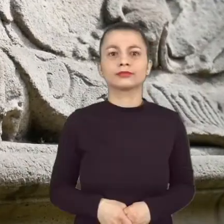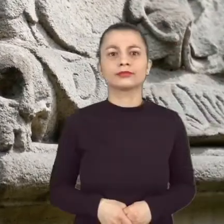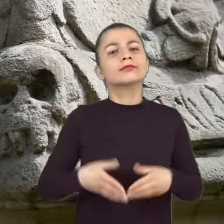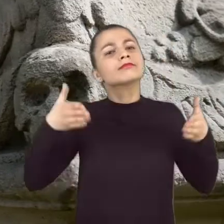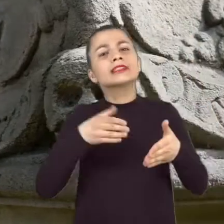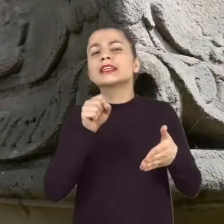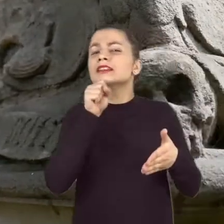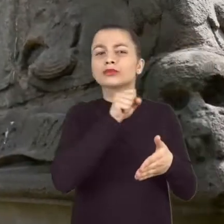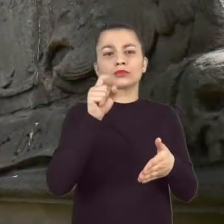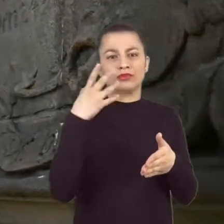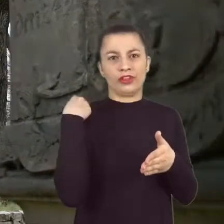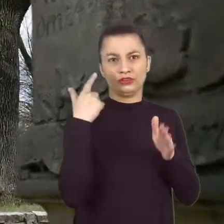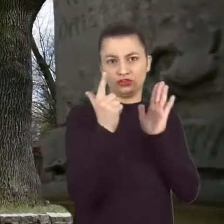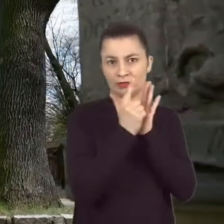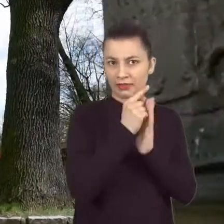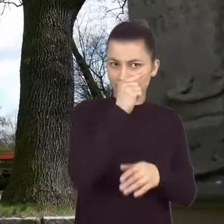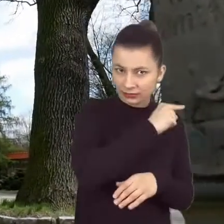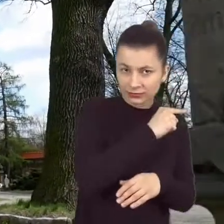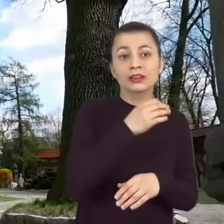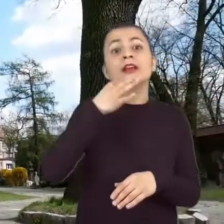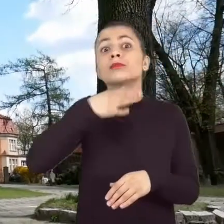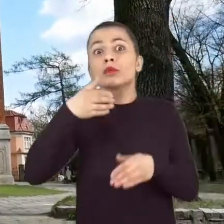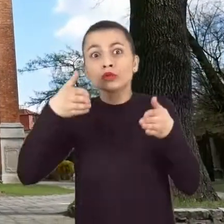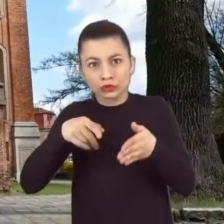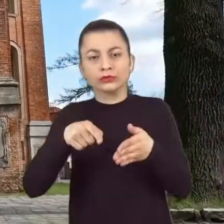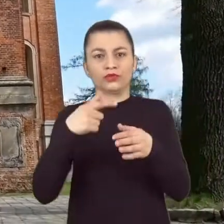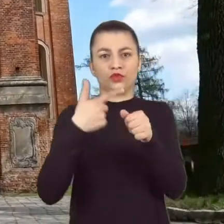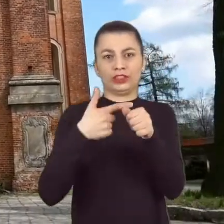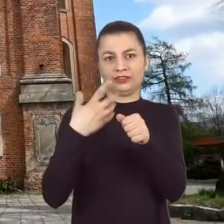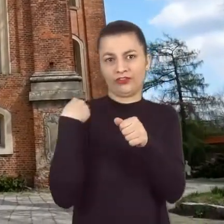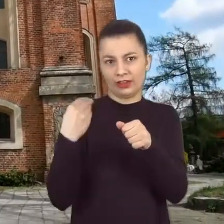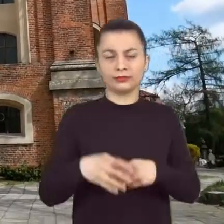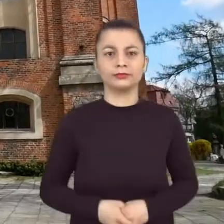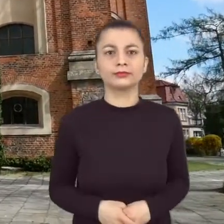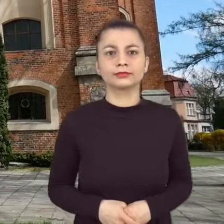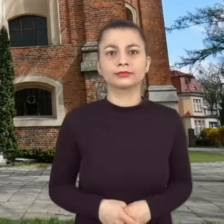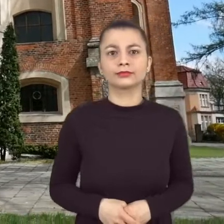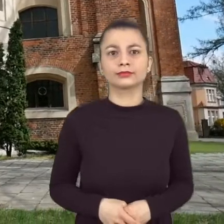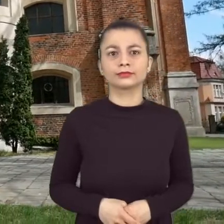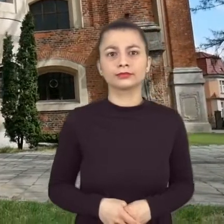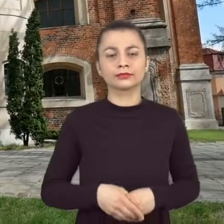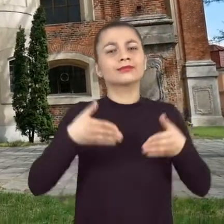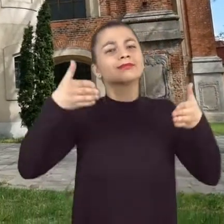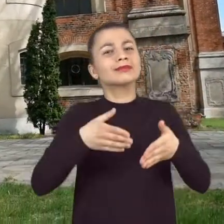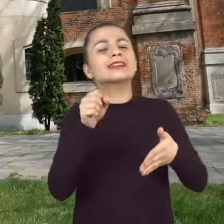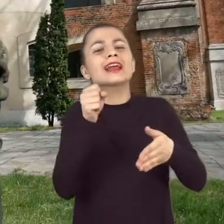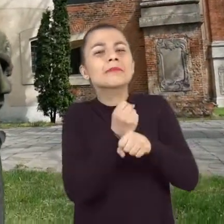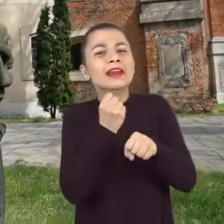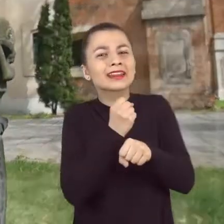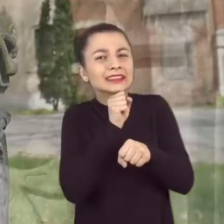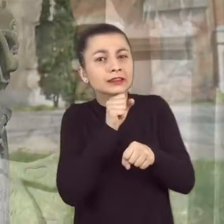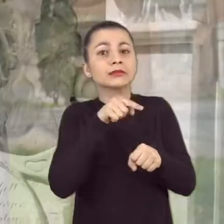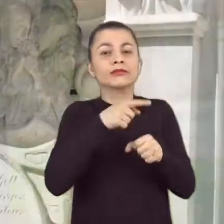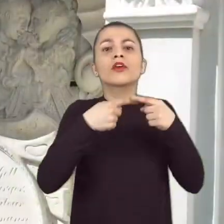Najstarsze powstały na początku XVII stulecia, najmłodsze w XX wieku. Kamienne nagrobki